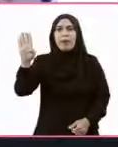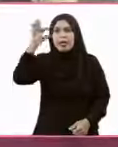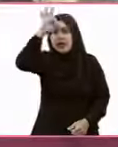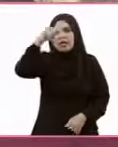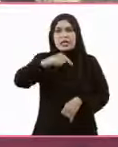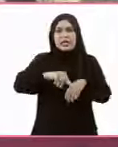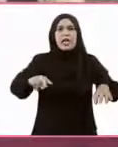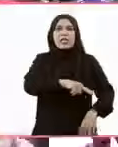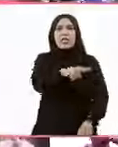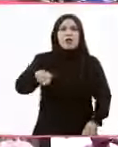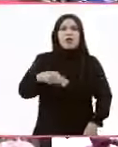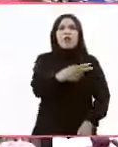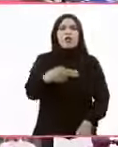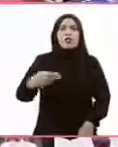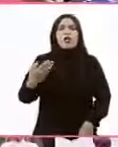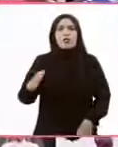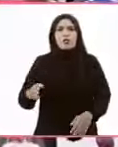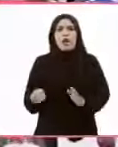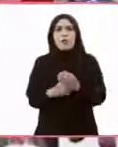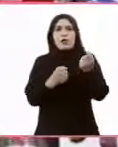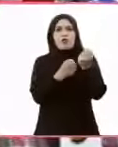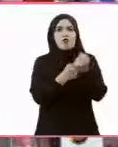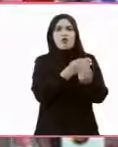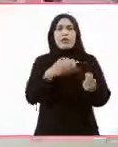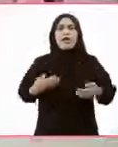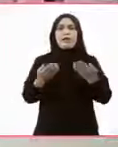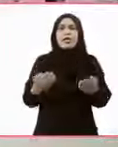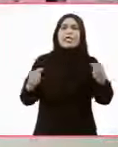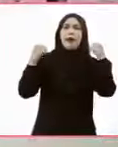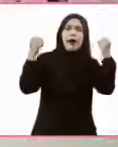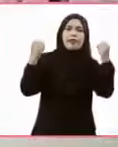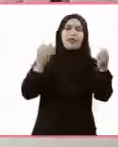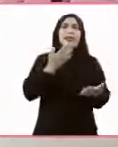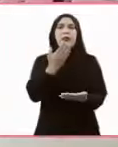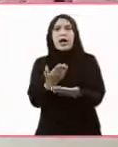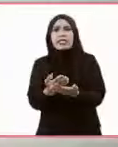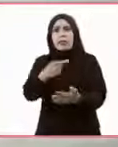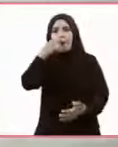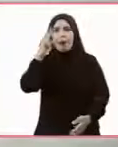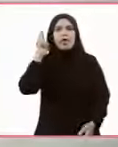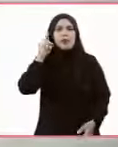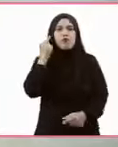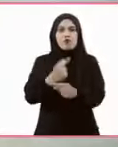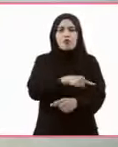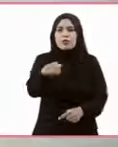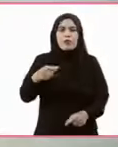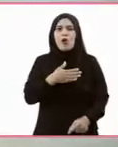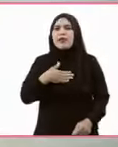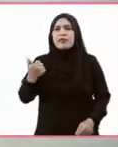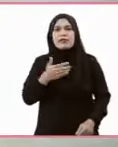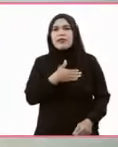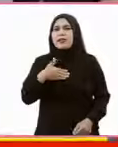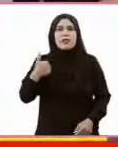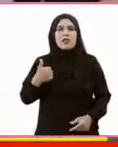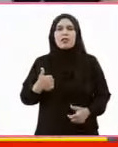Yayasan Kemala Bayangkari seluruh Indonesia Yang sudah memberikan dukungan dan semangat Terima kasih Bapak dan Ibu Guru